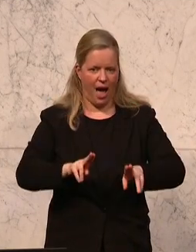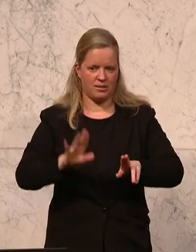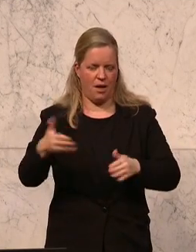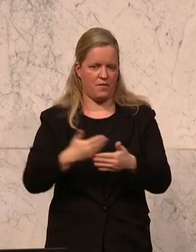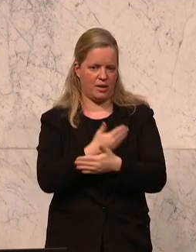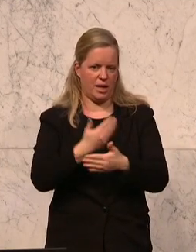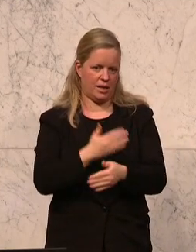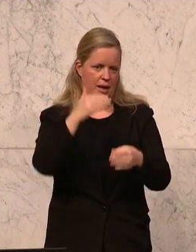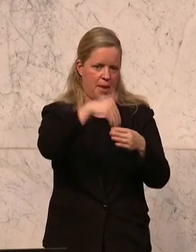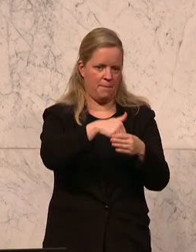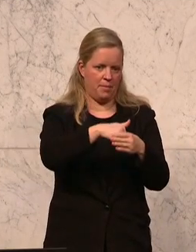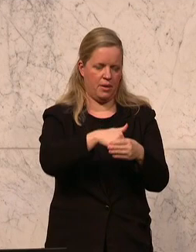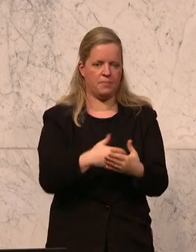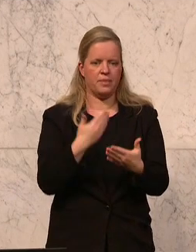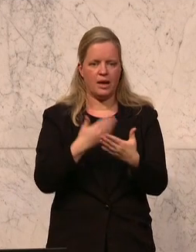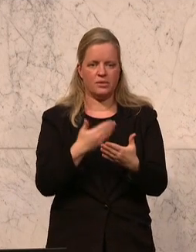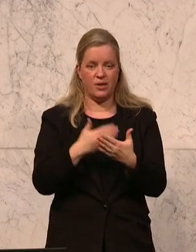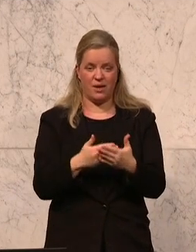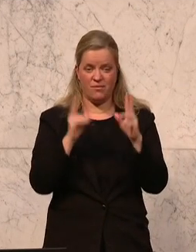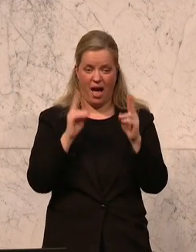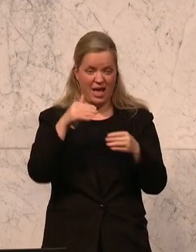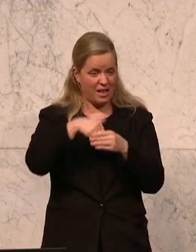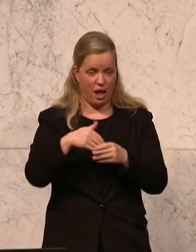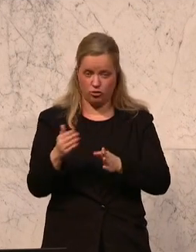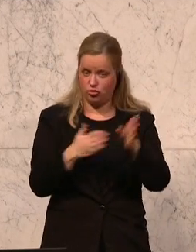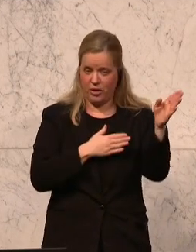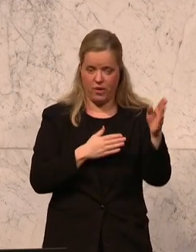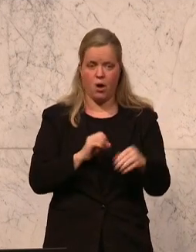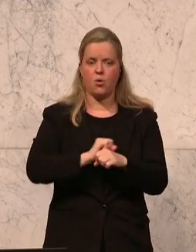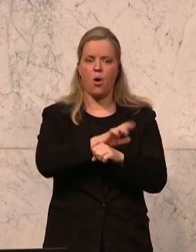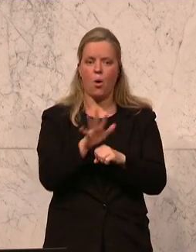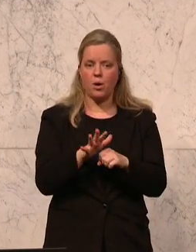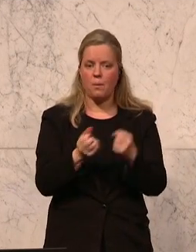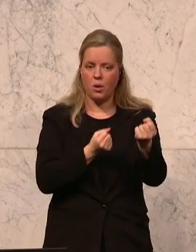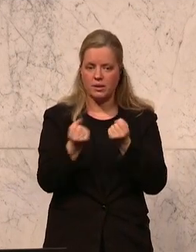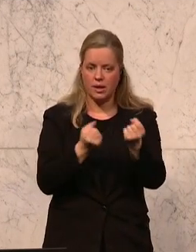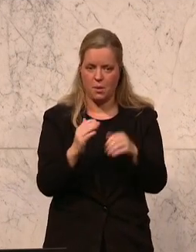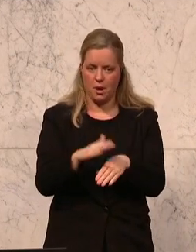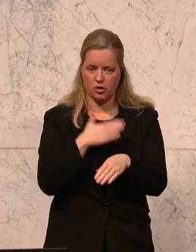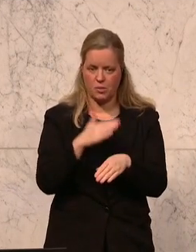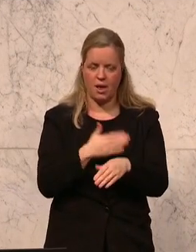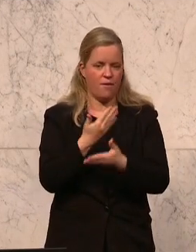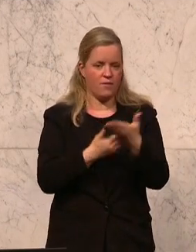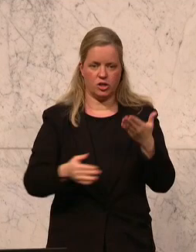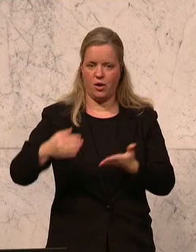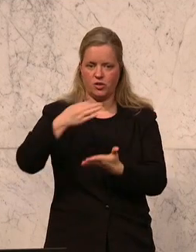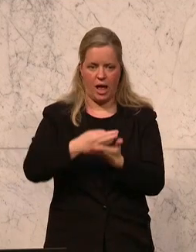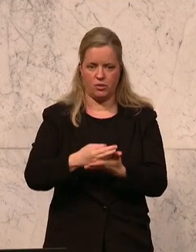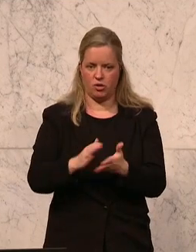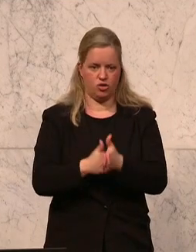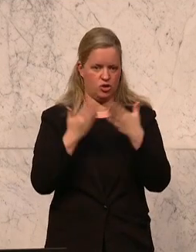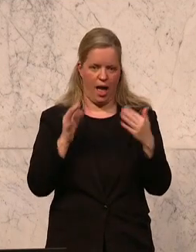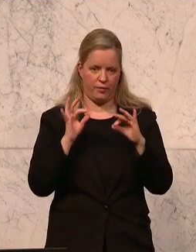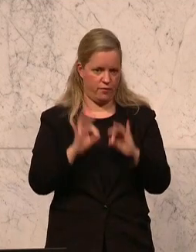deswegen hat Nehammer hier nichts darüber gesagt, ein vollkommenes Versagen in der Corona-Politik, wo Sie den Wirtschaftsstandort massiv geschädigt haben, ein